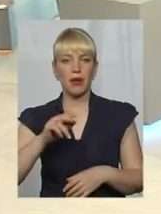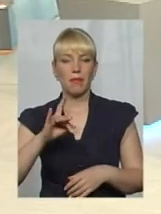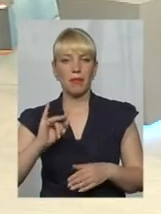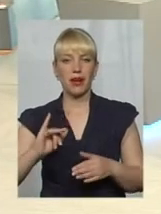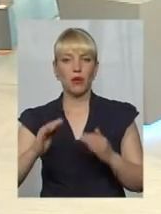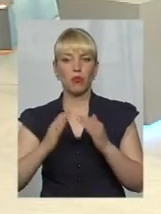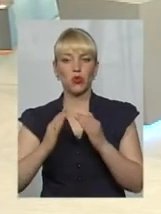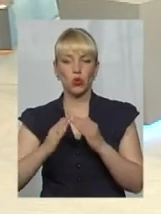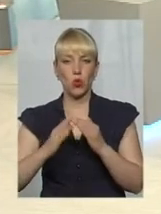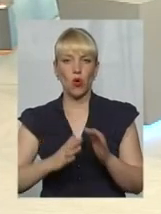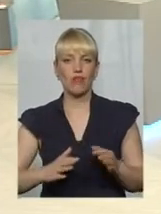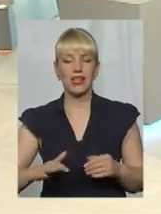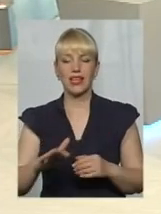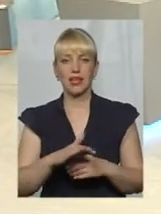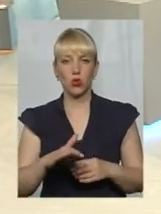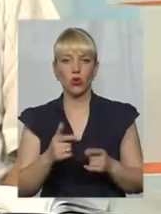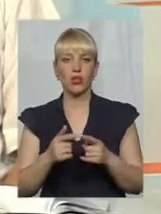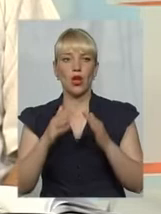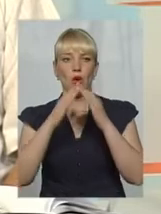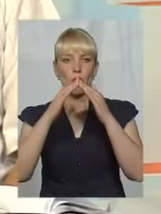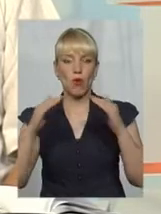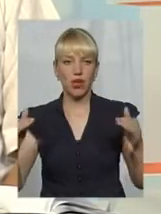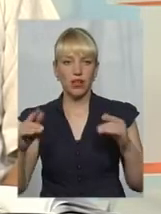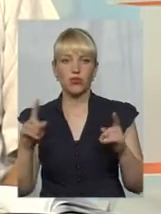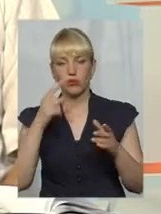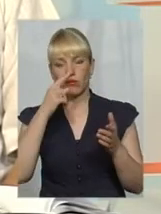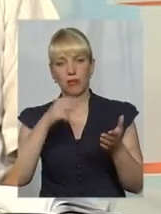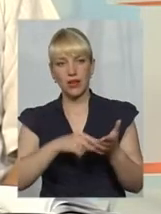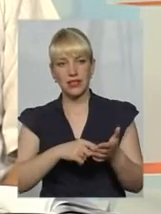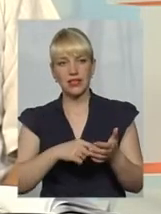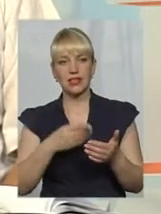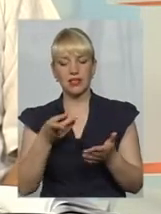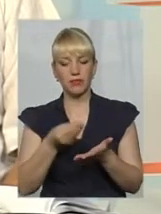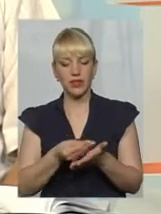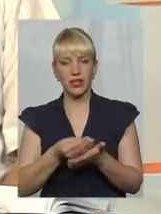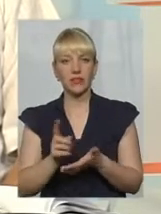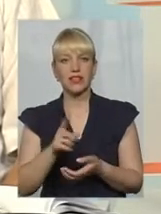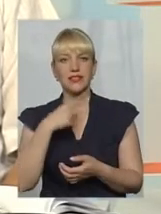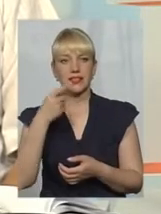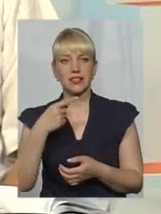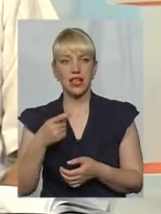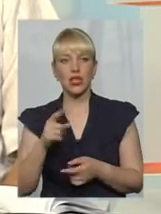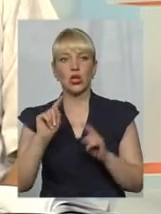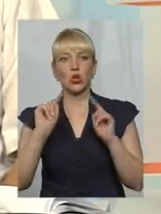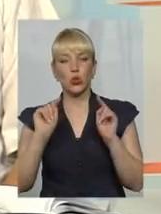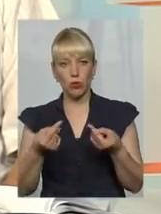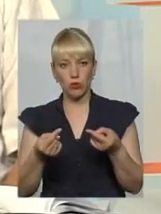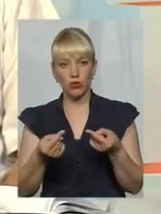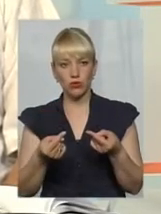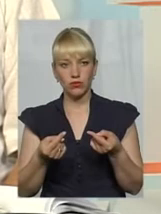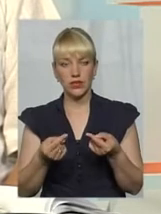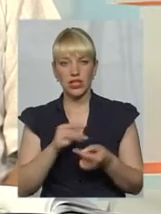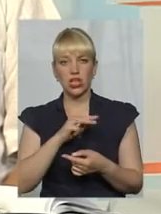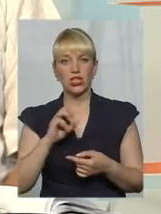покрівлі, які є насправді, щоб попасти там в певний тариф, який сказали, так? Тому